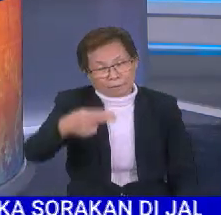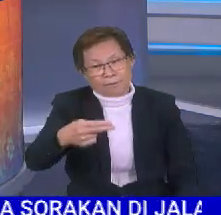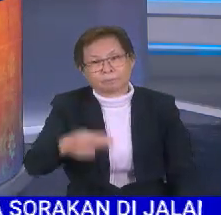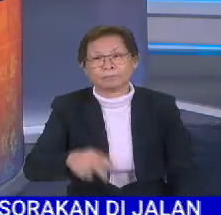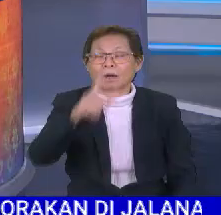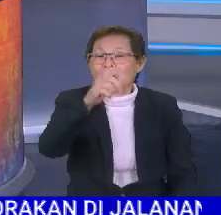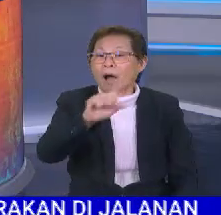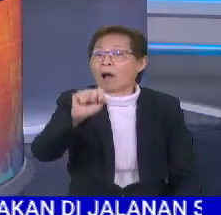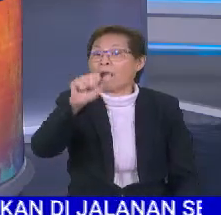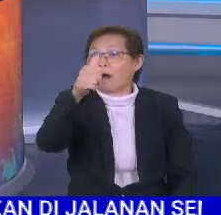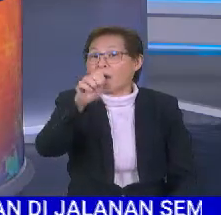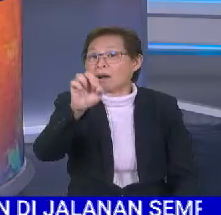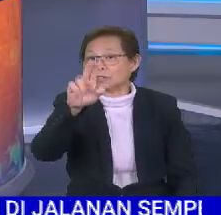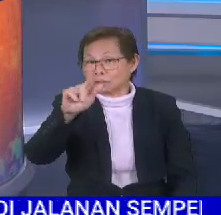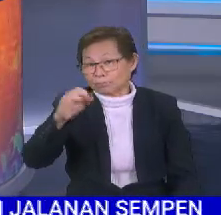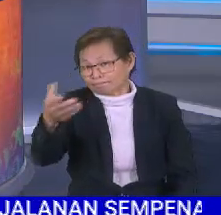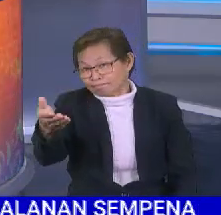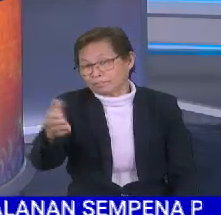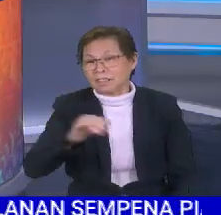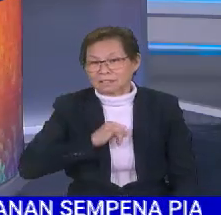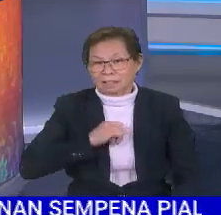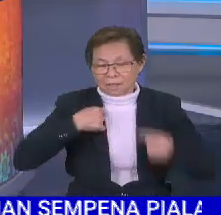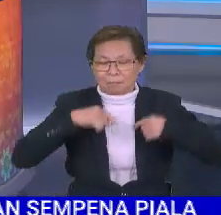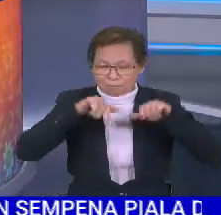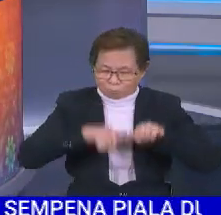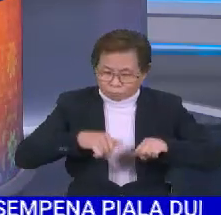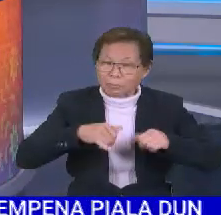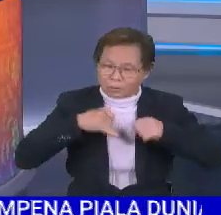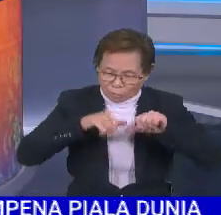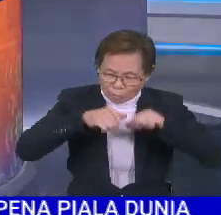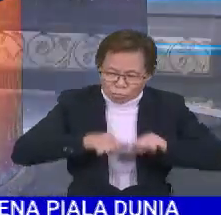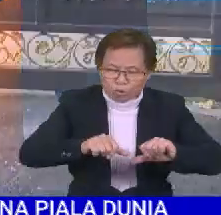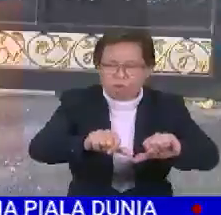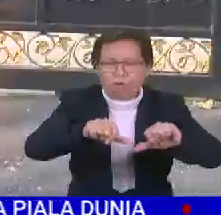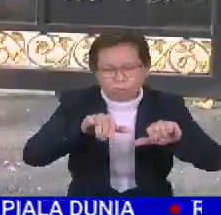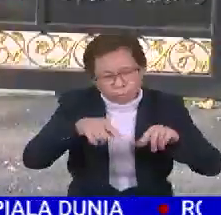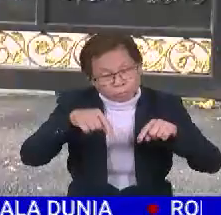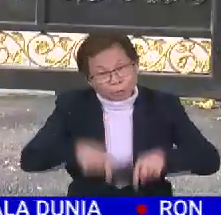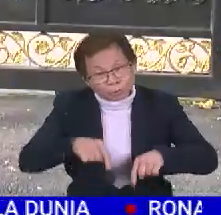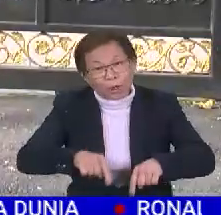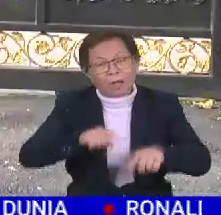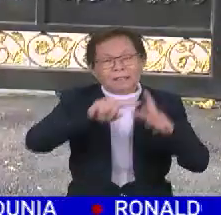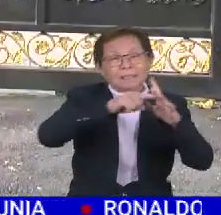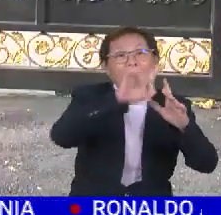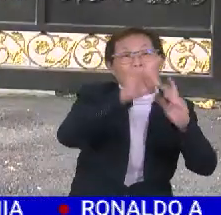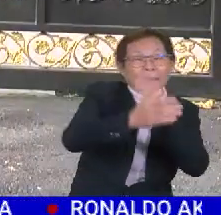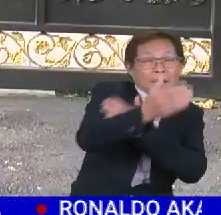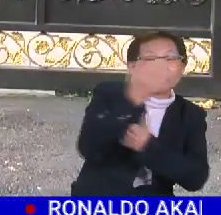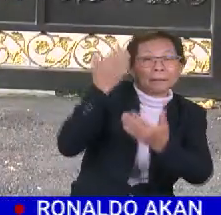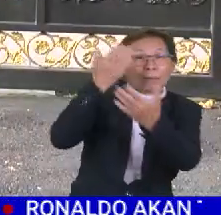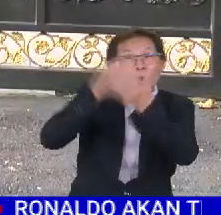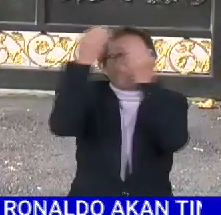Ashraf, silakan. Ya, Atika. Saya masih berada di sini sejak awal pukul 8 pagi tadi bagi membawakan perkembangan terkini dari